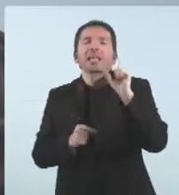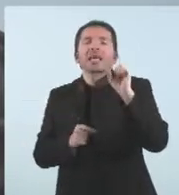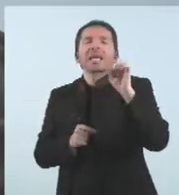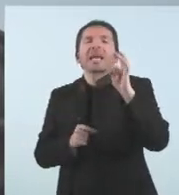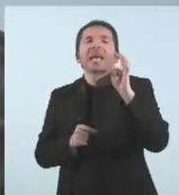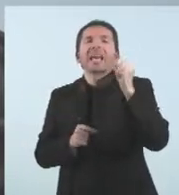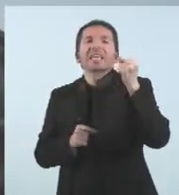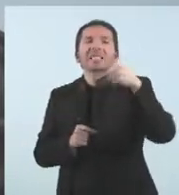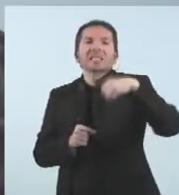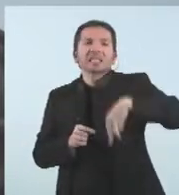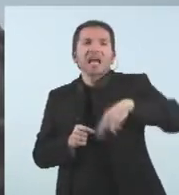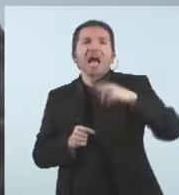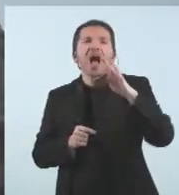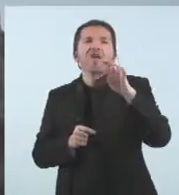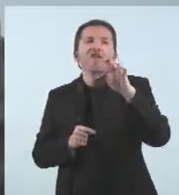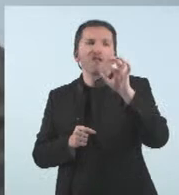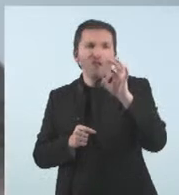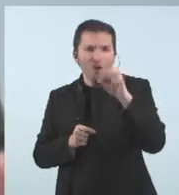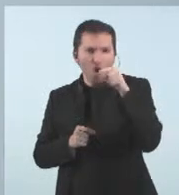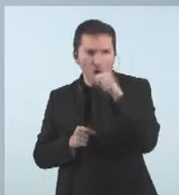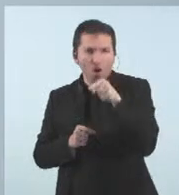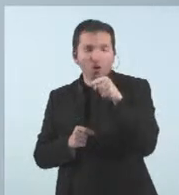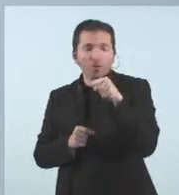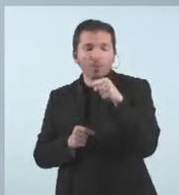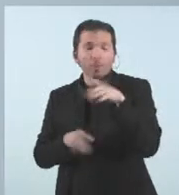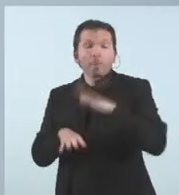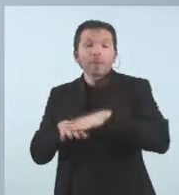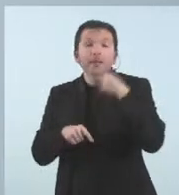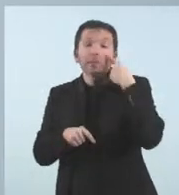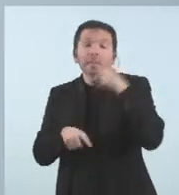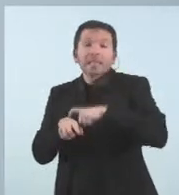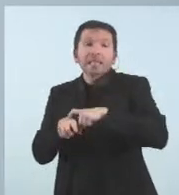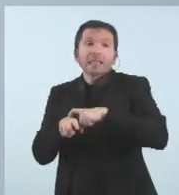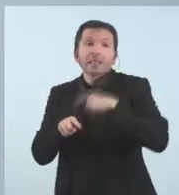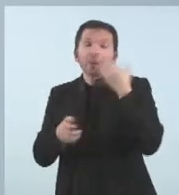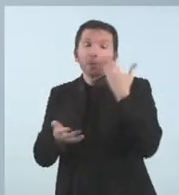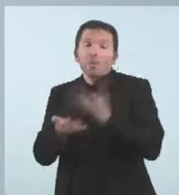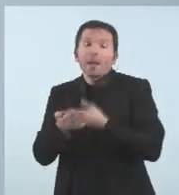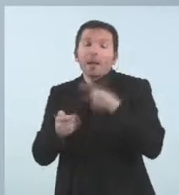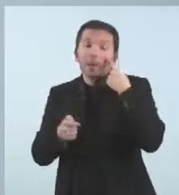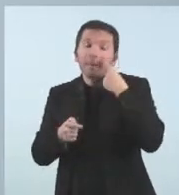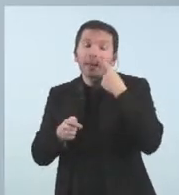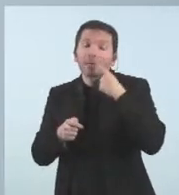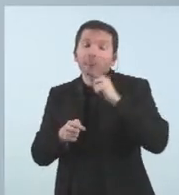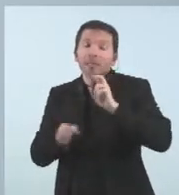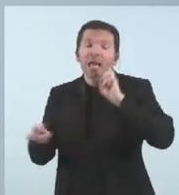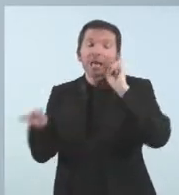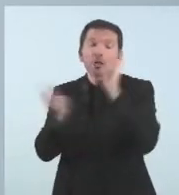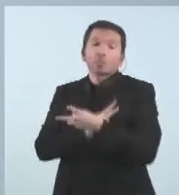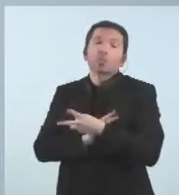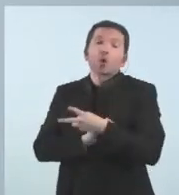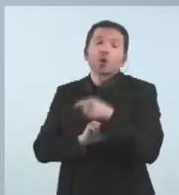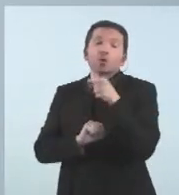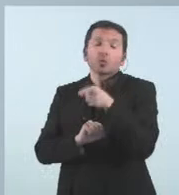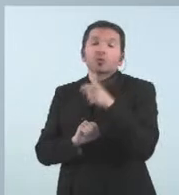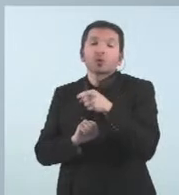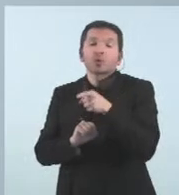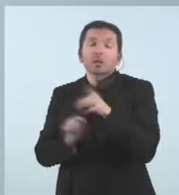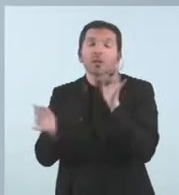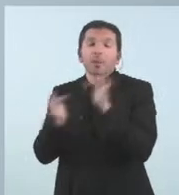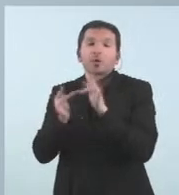amb estudis genòmics estan mirant aspectes d'aquest tipus de la resposta immunològica que es produeix davant del contacte amb la Covid